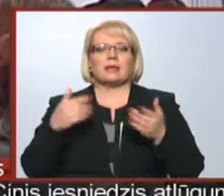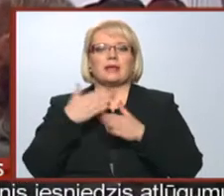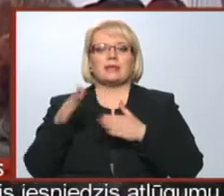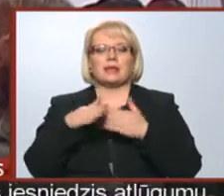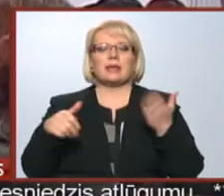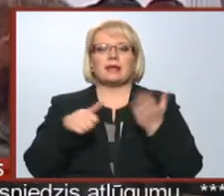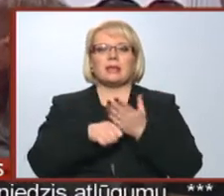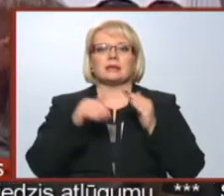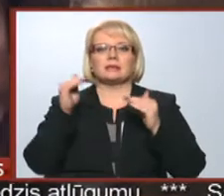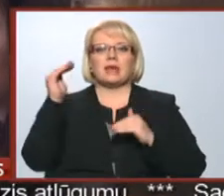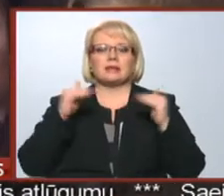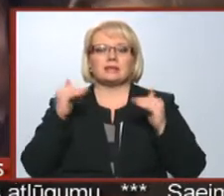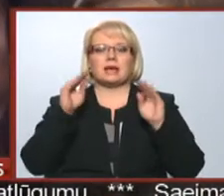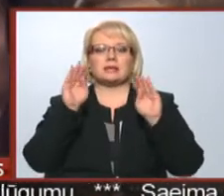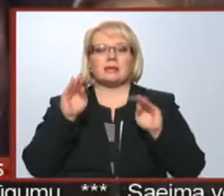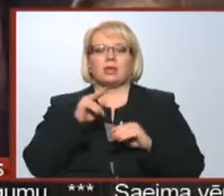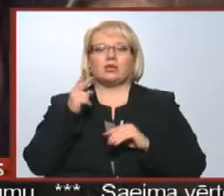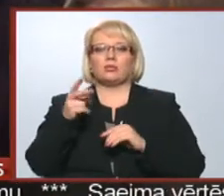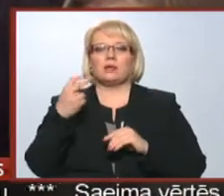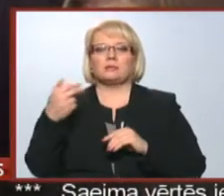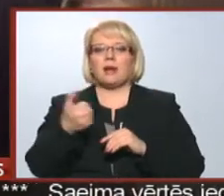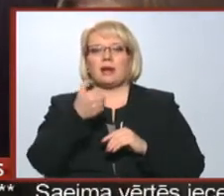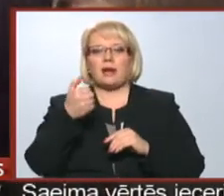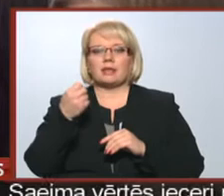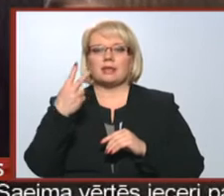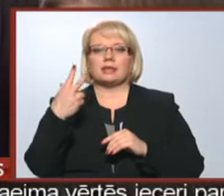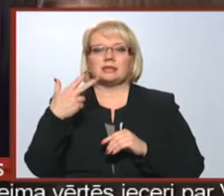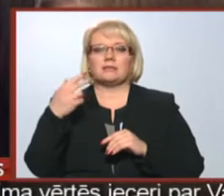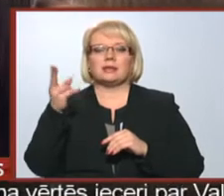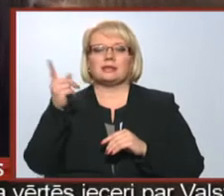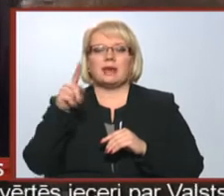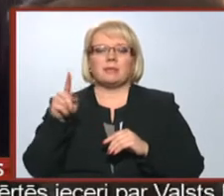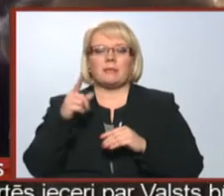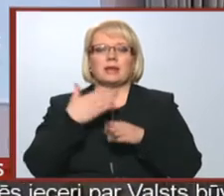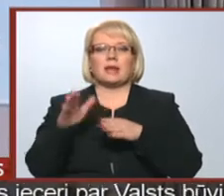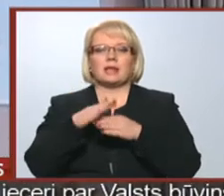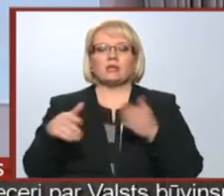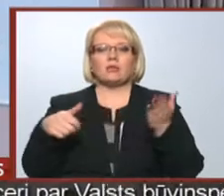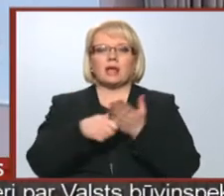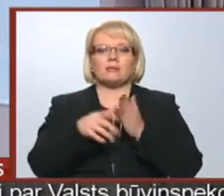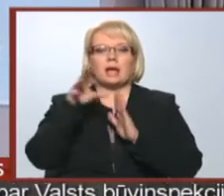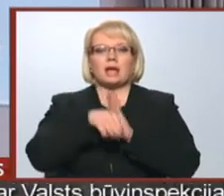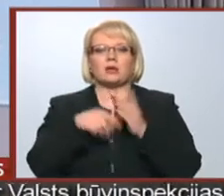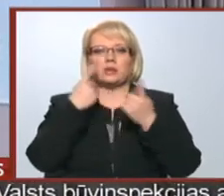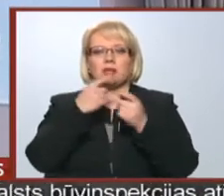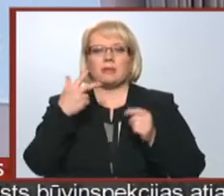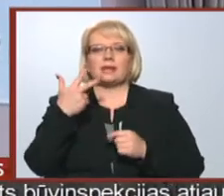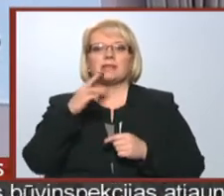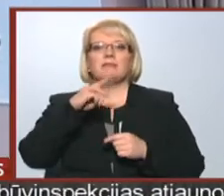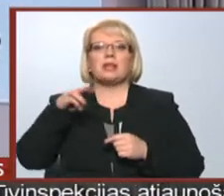statistikas datiem līdz 2013. gada 30. septembriem kredītu reģistrā bija iekļautas ziņas par 3